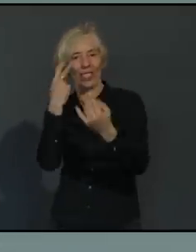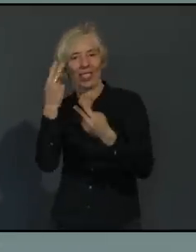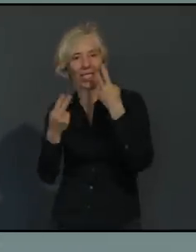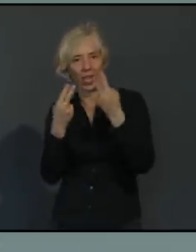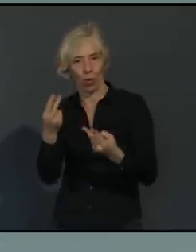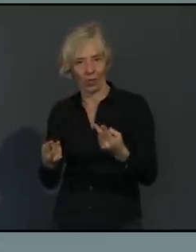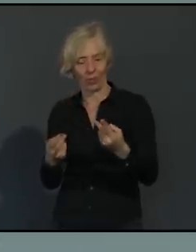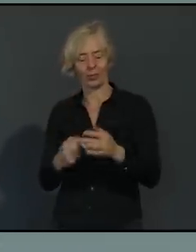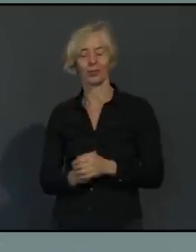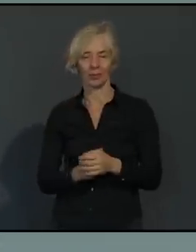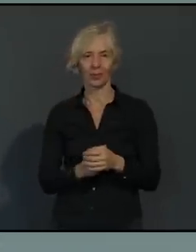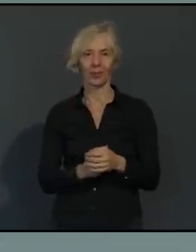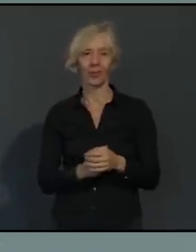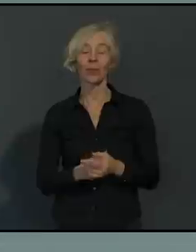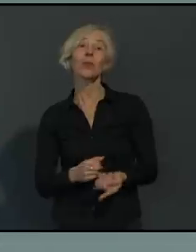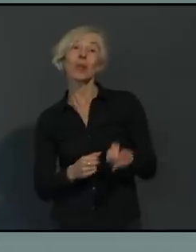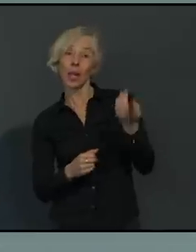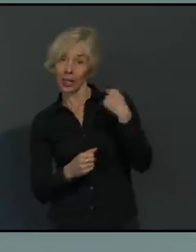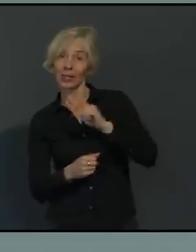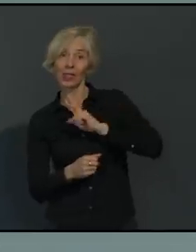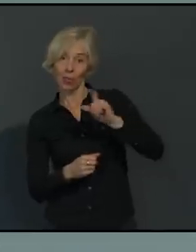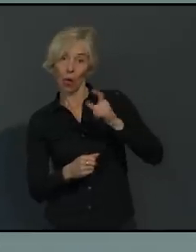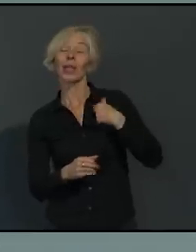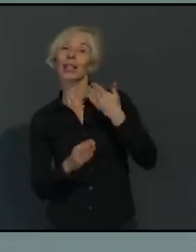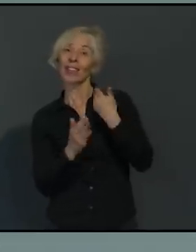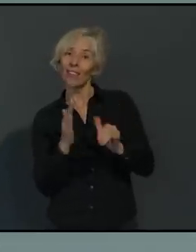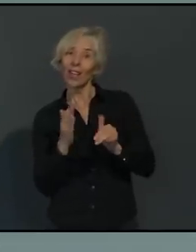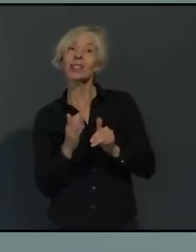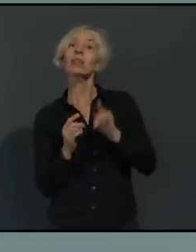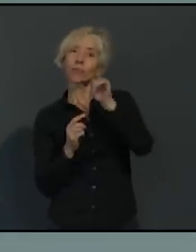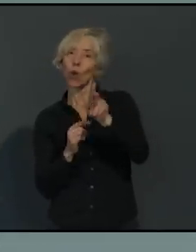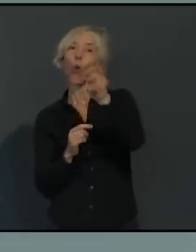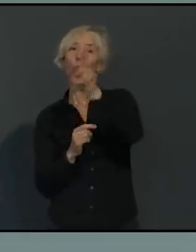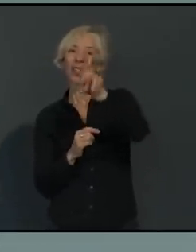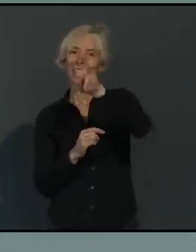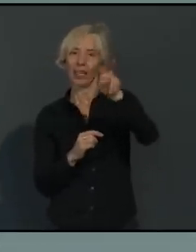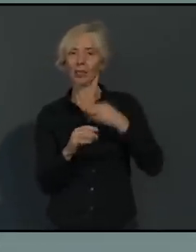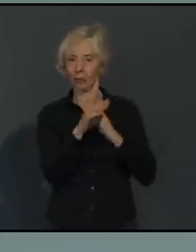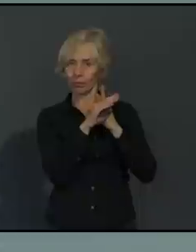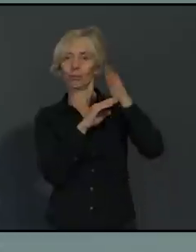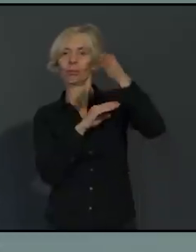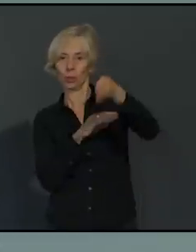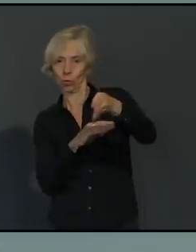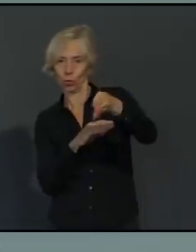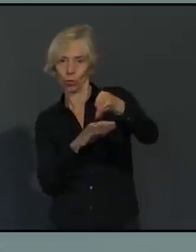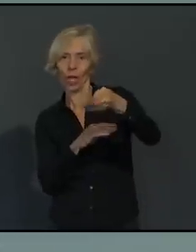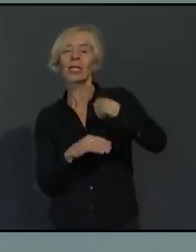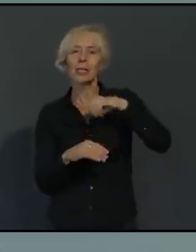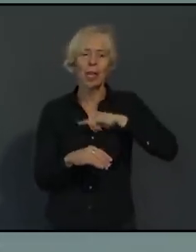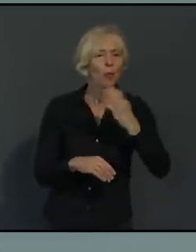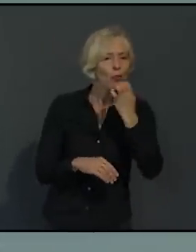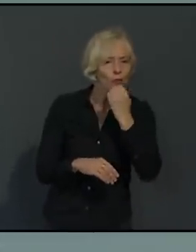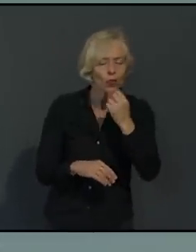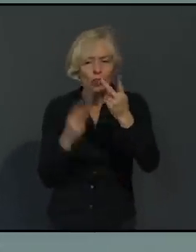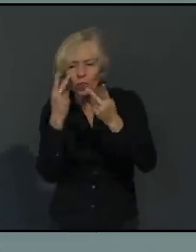selbst ein Bild vor Ort beim Uniklinikum gemacht. Und vielleicht auch hier mein Eindruck nach